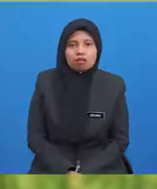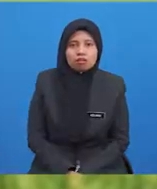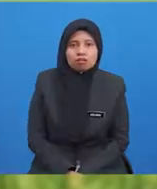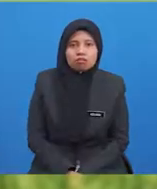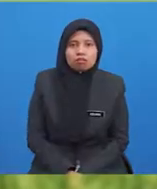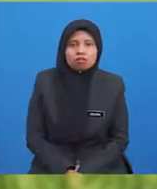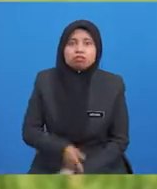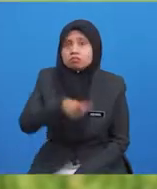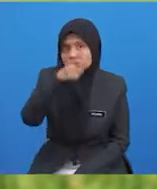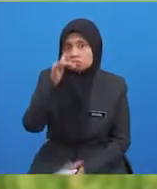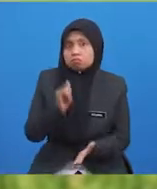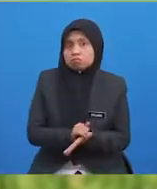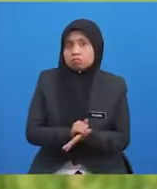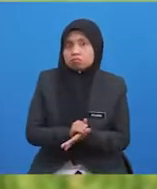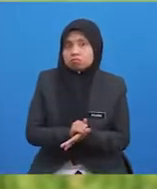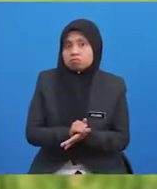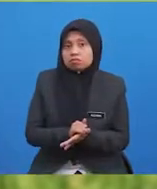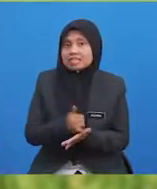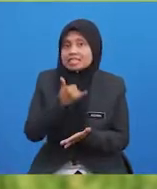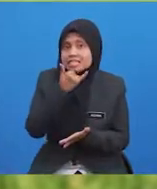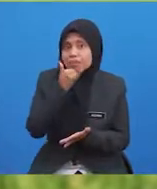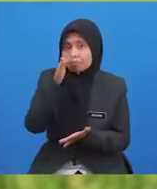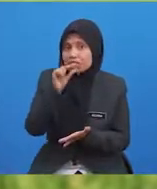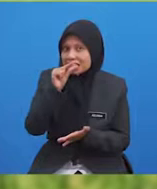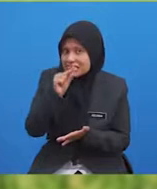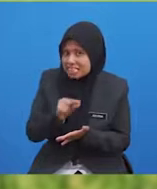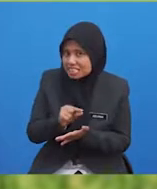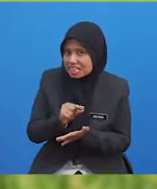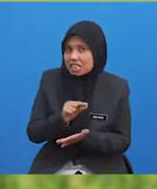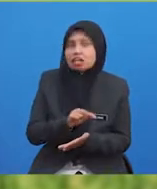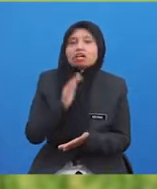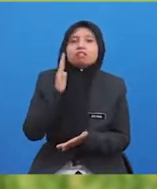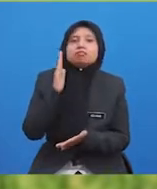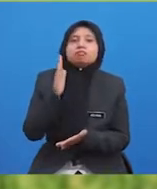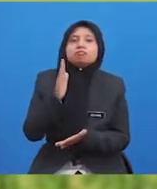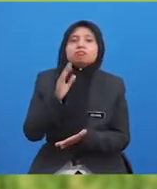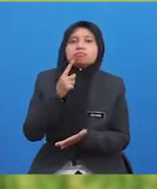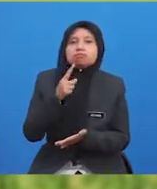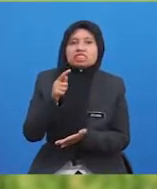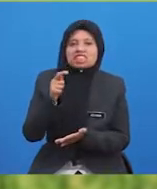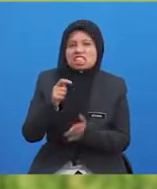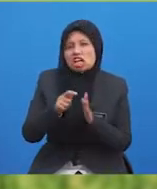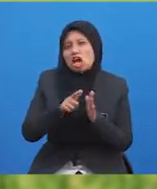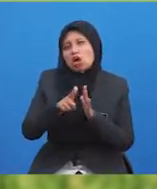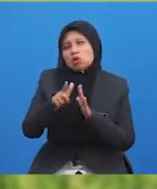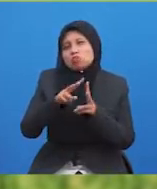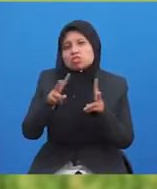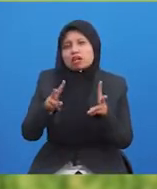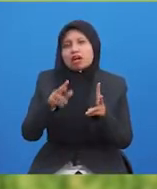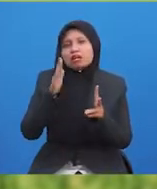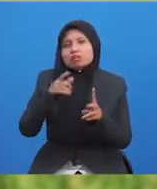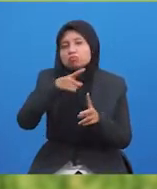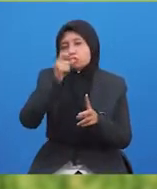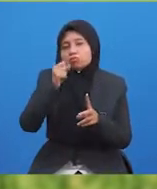Justera itu, kesilapan yang sedikit atau tindakan yang dianggap keterlaluan yang dilakukan oleh